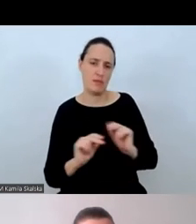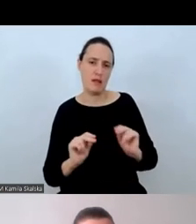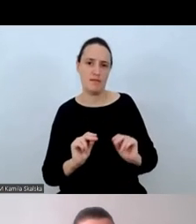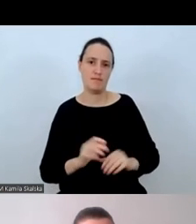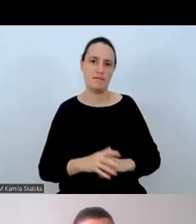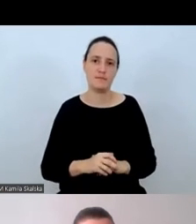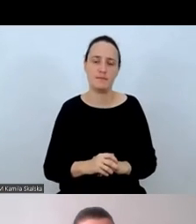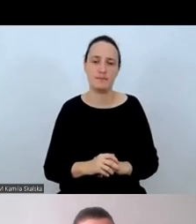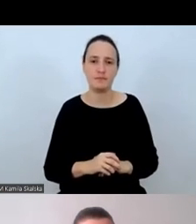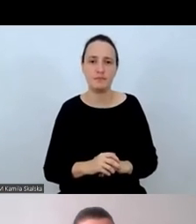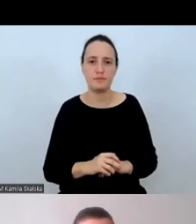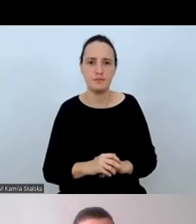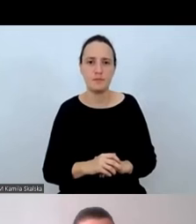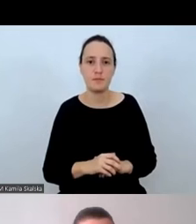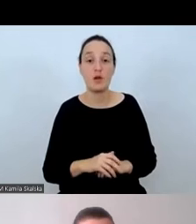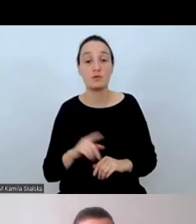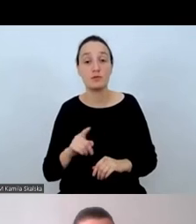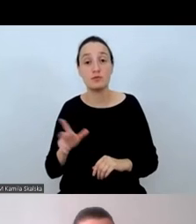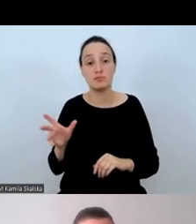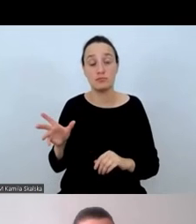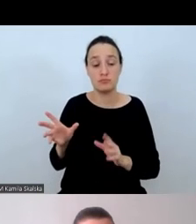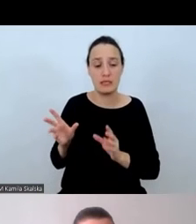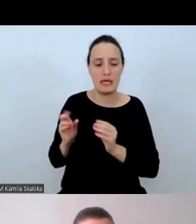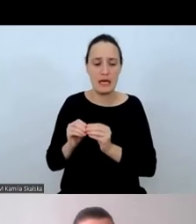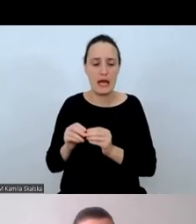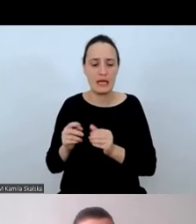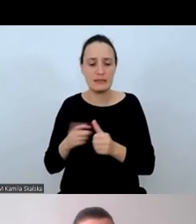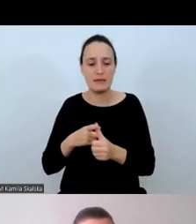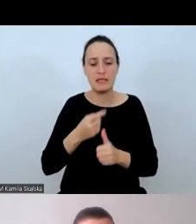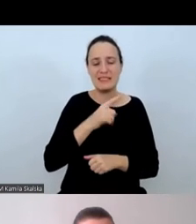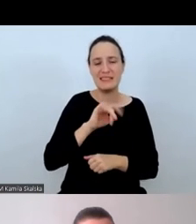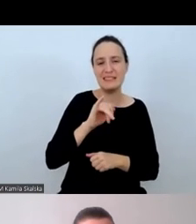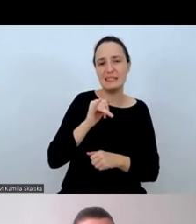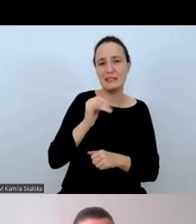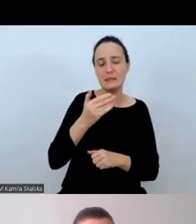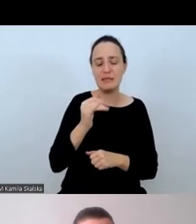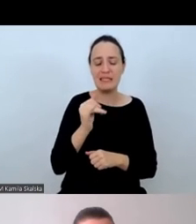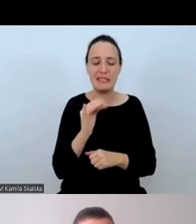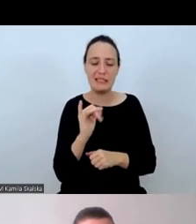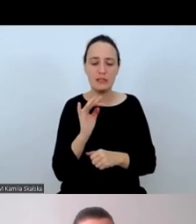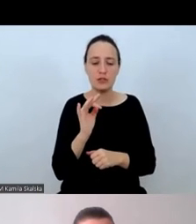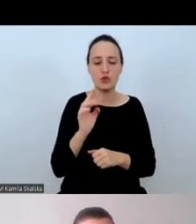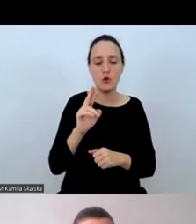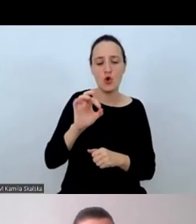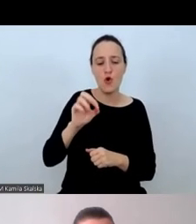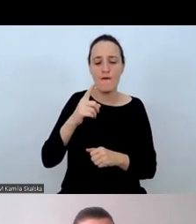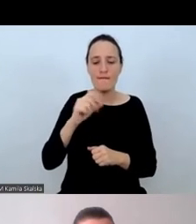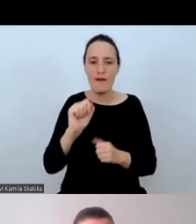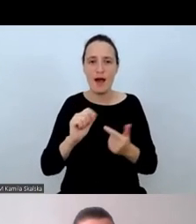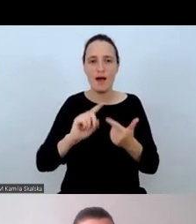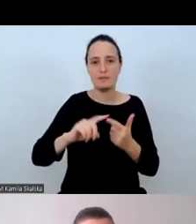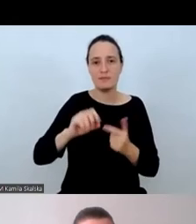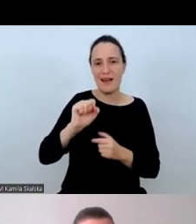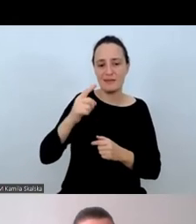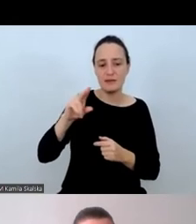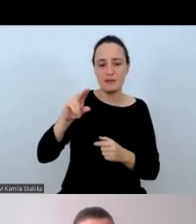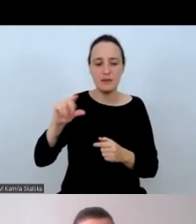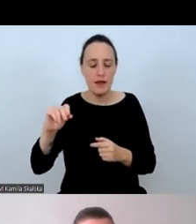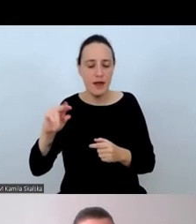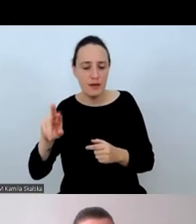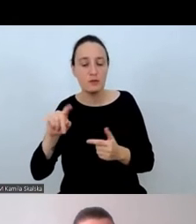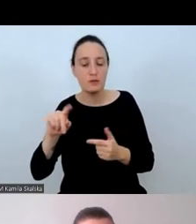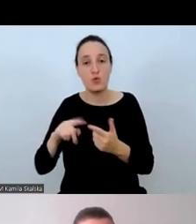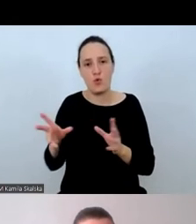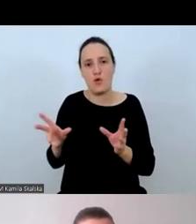Z Birgitą Englund-Dimitrową współprowadziłyśmy ten projekt.